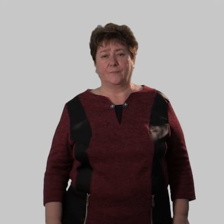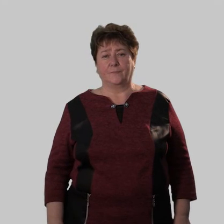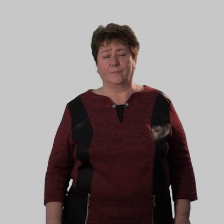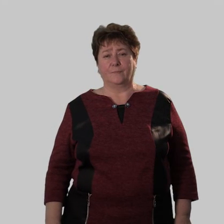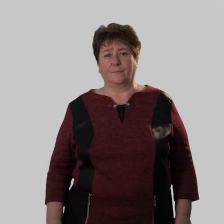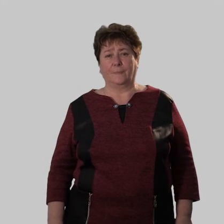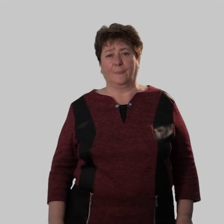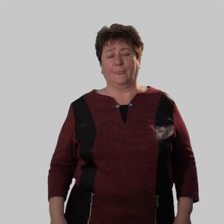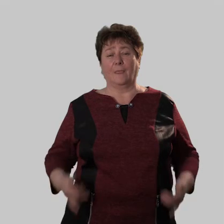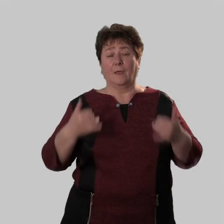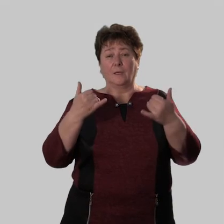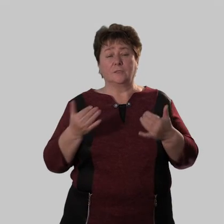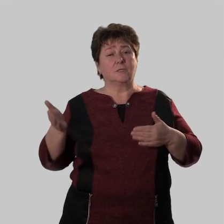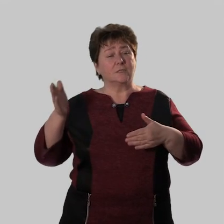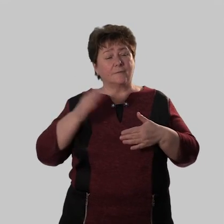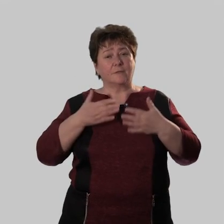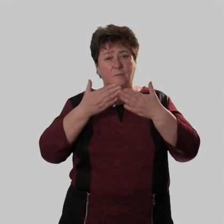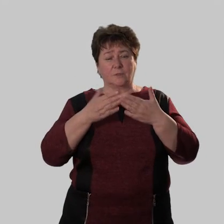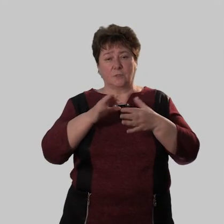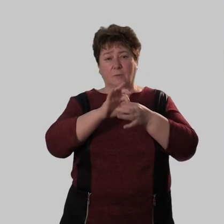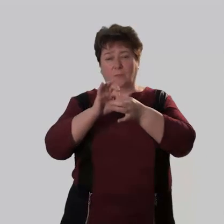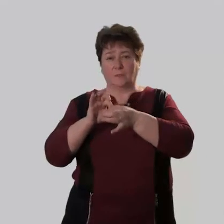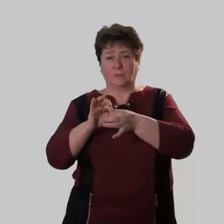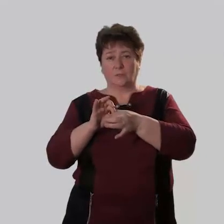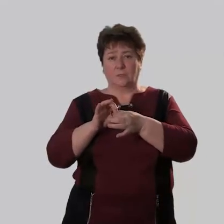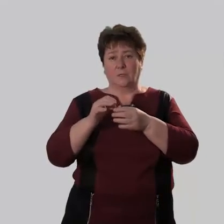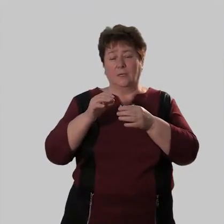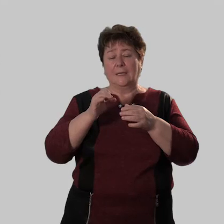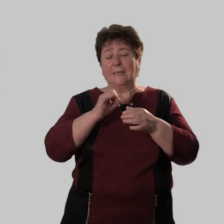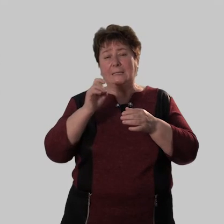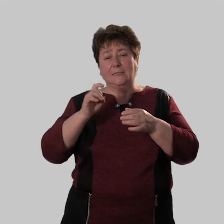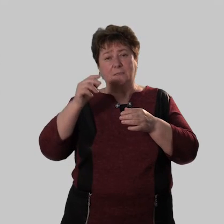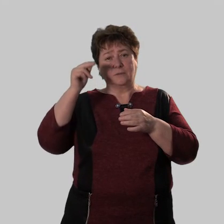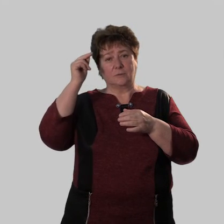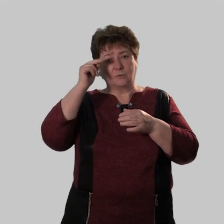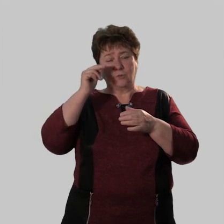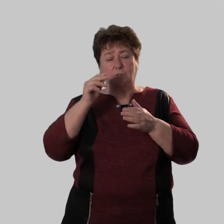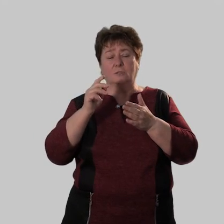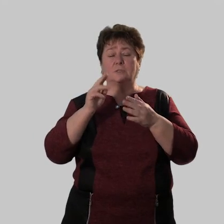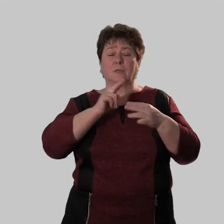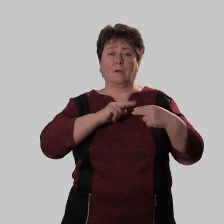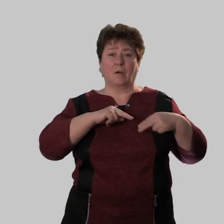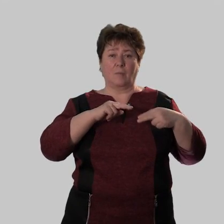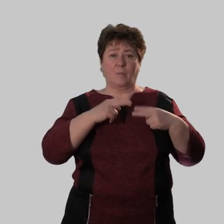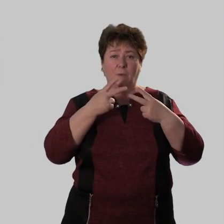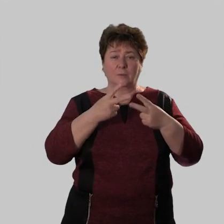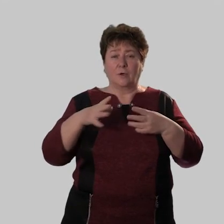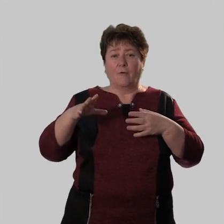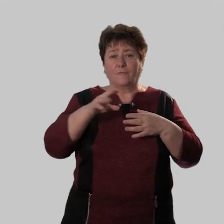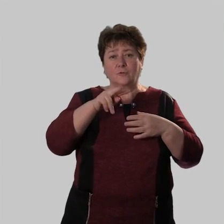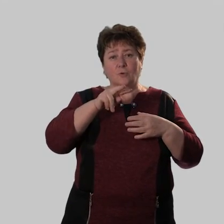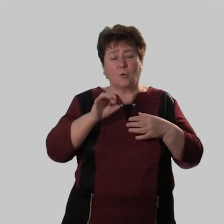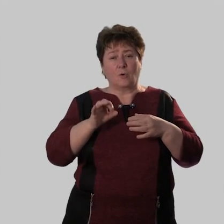А сейчас давайте прочитаем предложение из ученических работ и посмотрим,